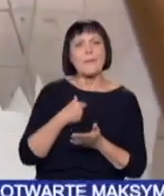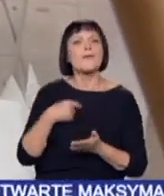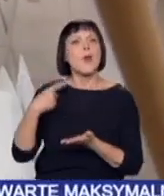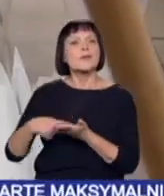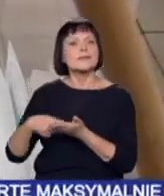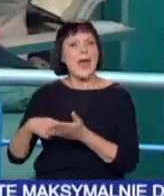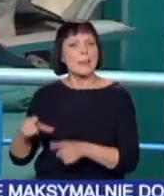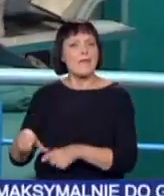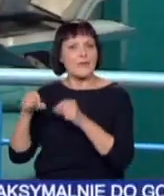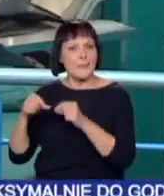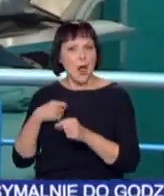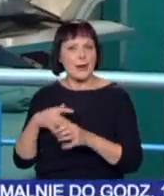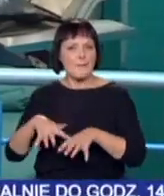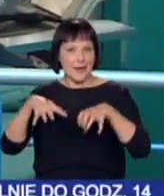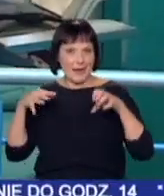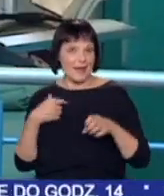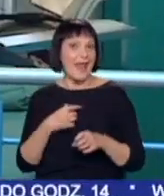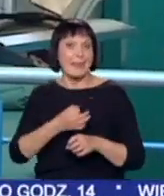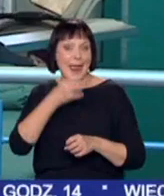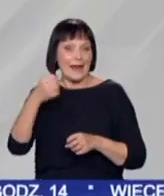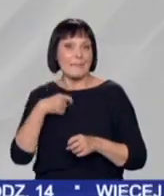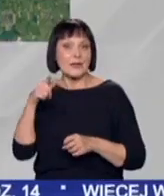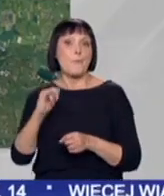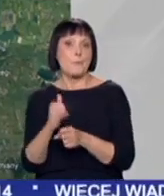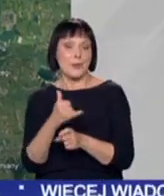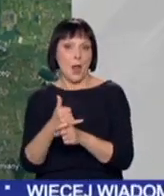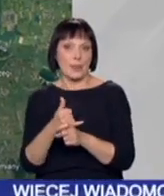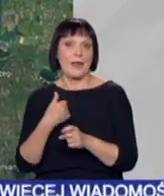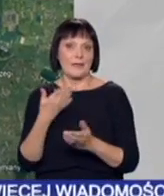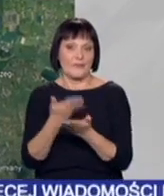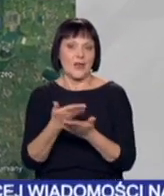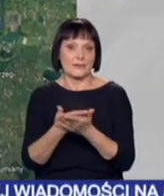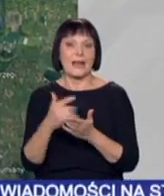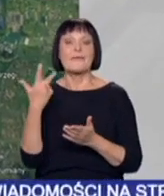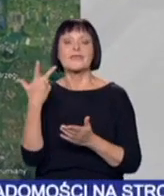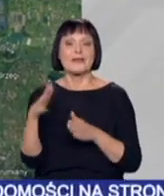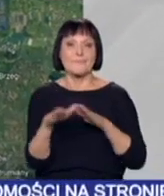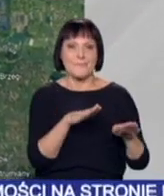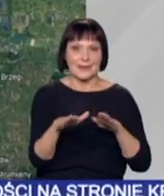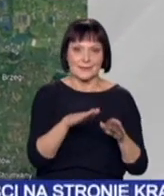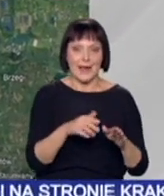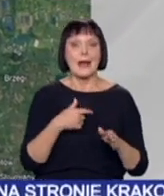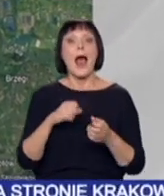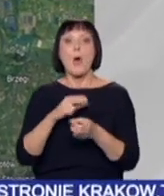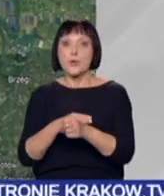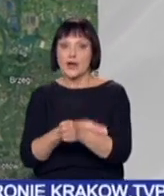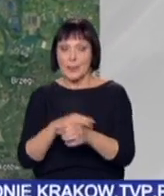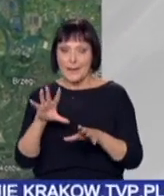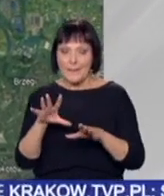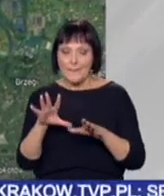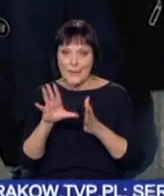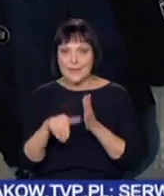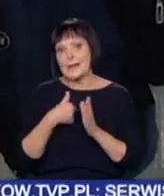wyborów parlamentarnych. Najlepiej zrobić to do najbliższego piątku. Stacjonarnie w trzech siedzibach Urzędu Miasta. Lub do niedzieli